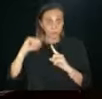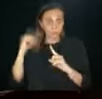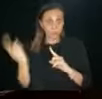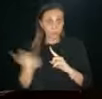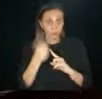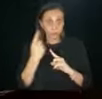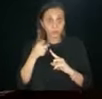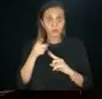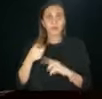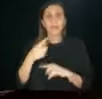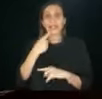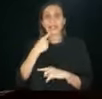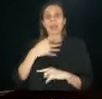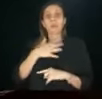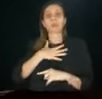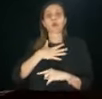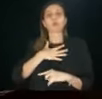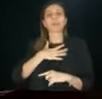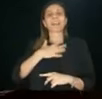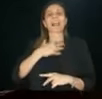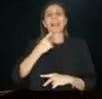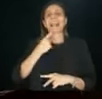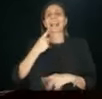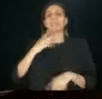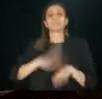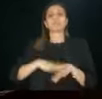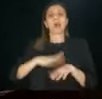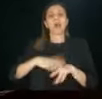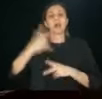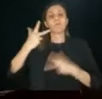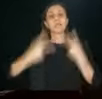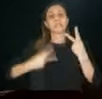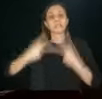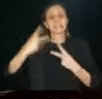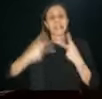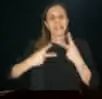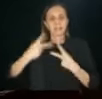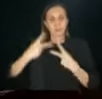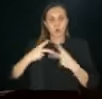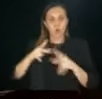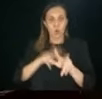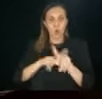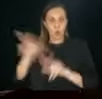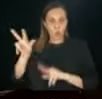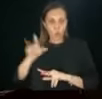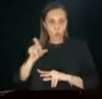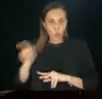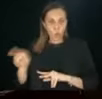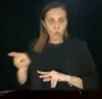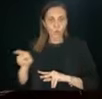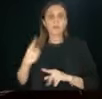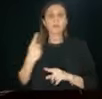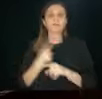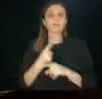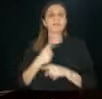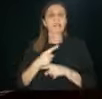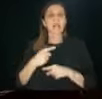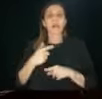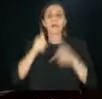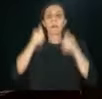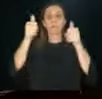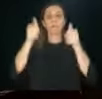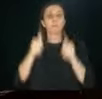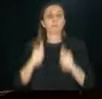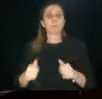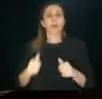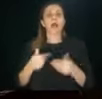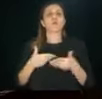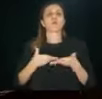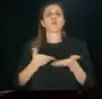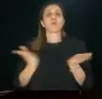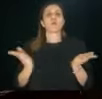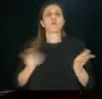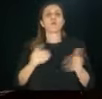i colleghi, uno stadio di proprietà dell'amministrazione comunale, di procedere con un bando pubblico